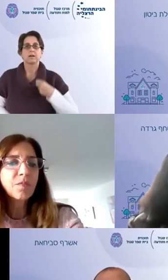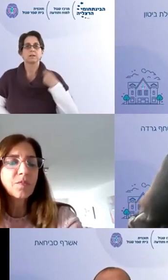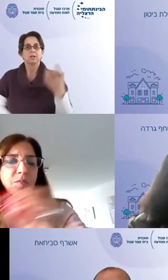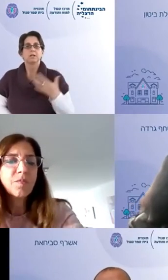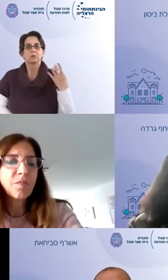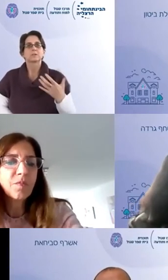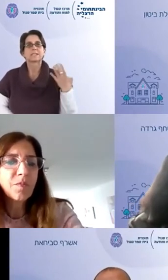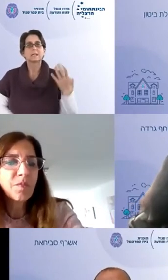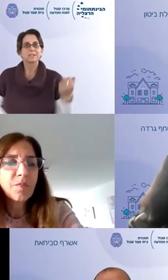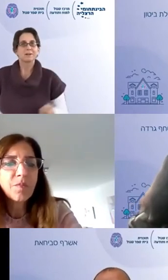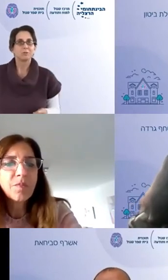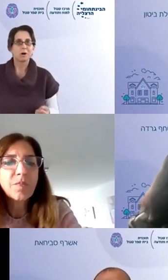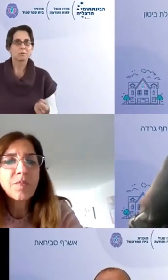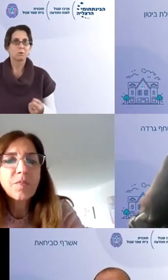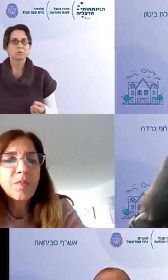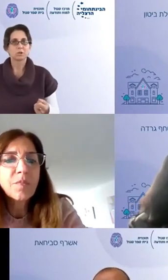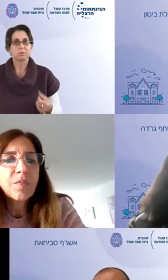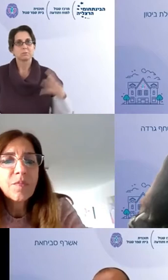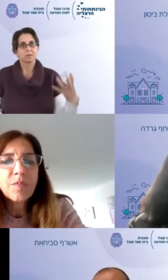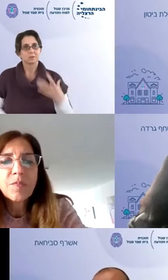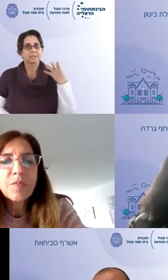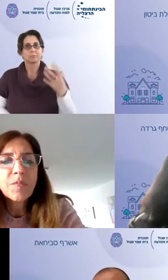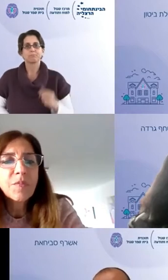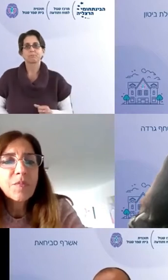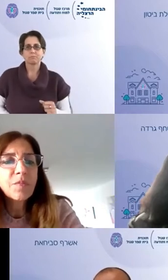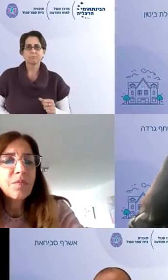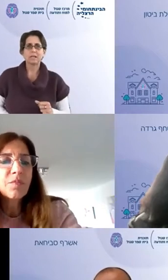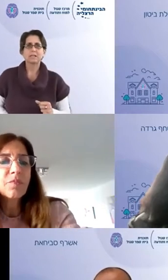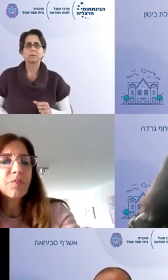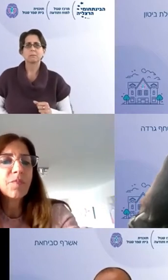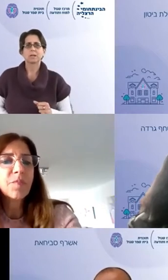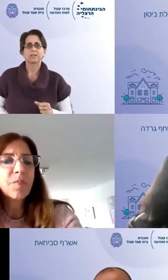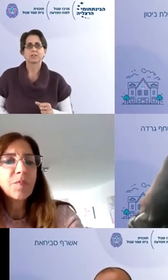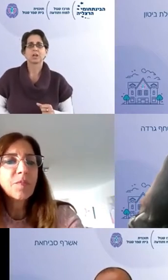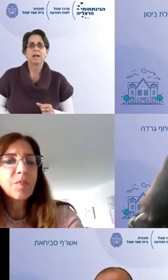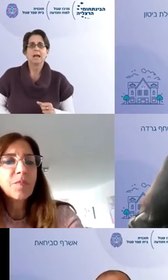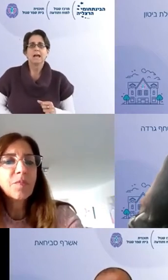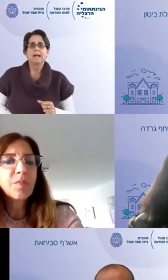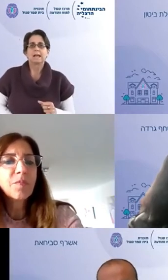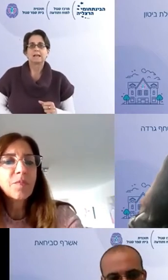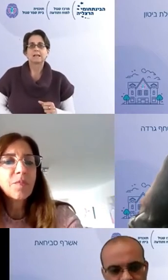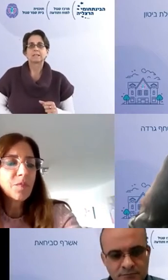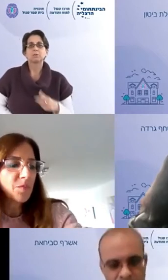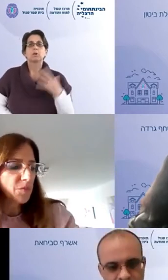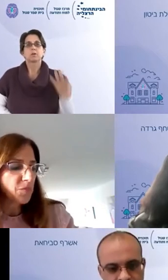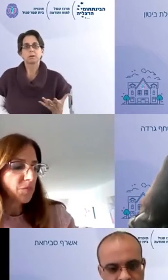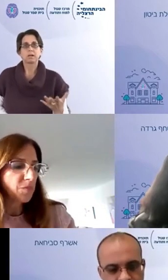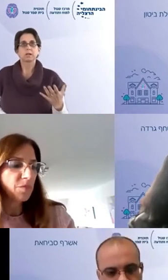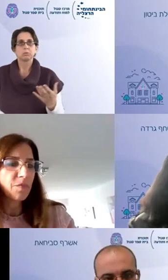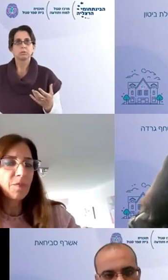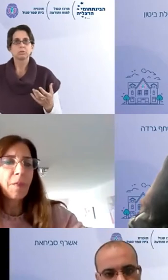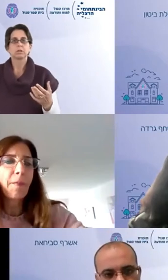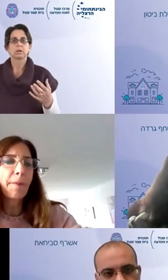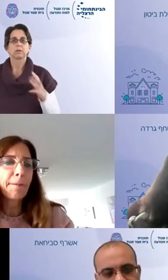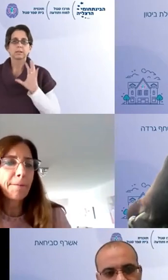והסביבה גוזלים מאיתנו הרבה מאוד משאבים ואנחנו צריכים להתמלא מחדש אז אם אנחנו מדברים